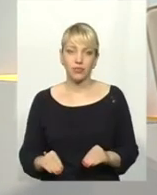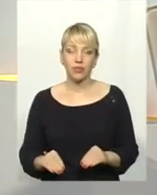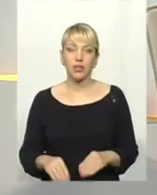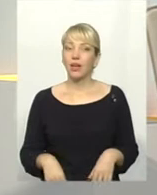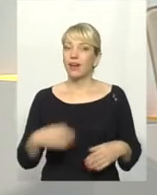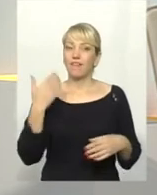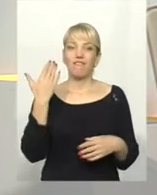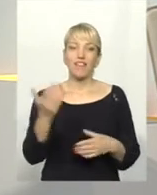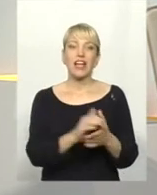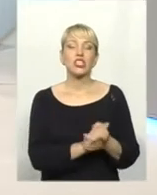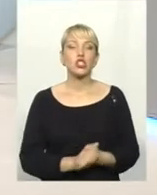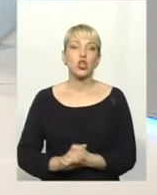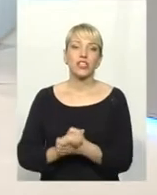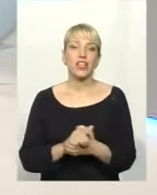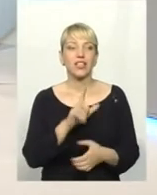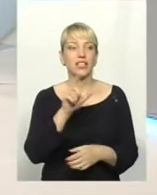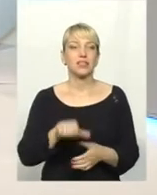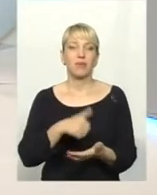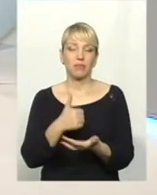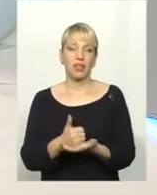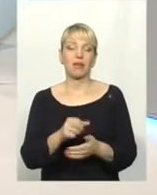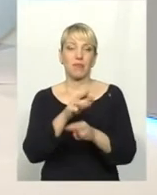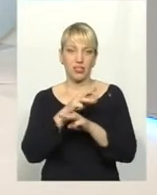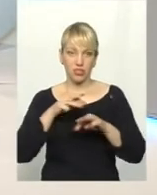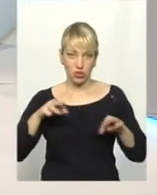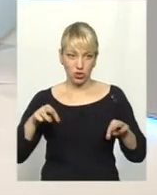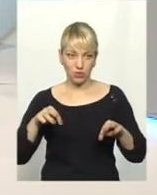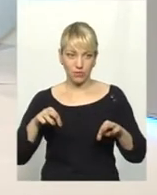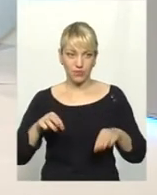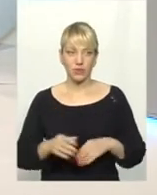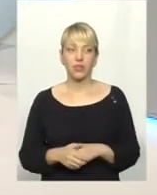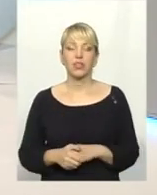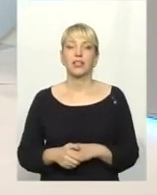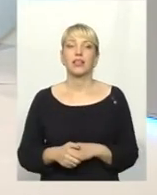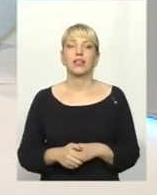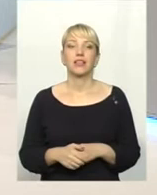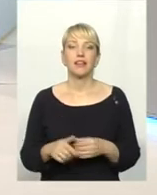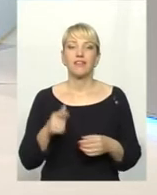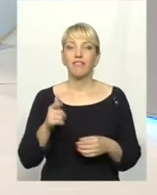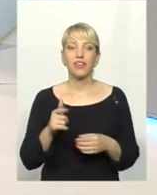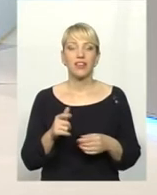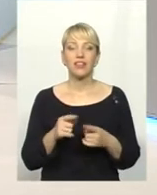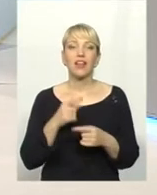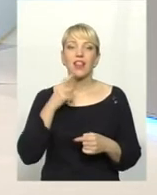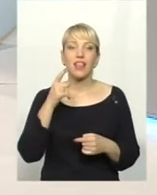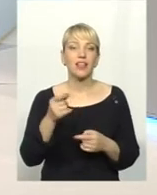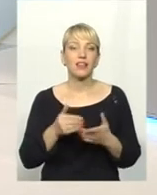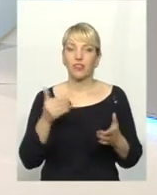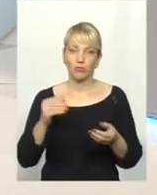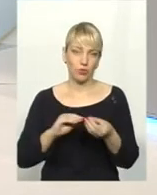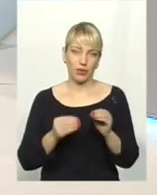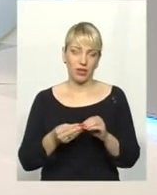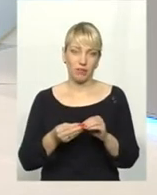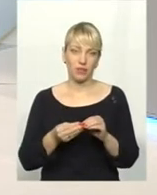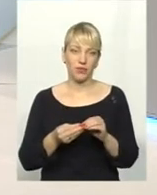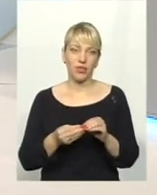солідарні з прем'єр-міністром, тобто дуже далекі від проблеми. Люди, які не в